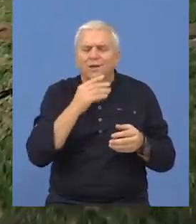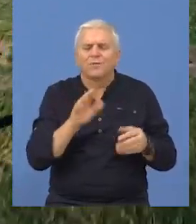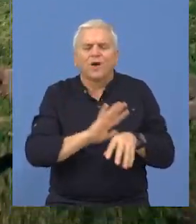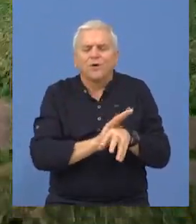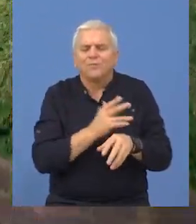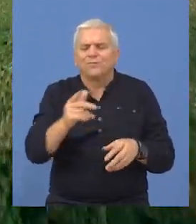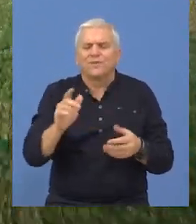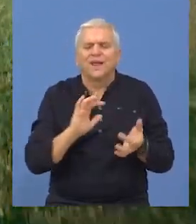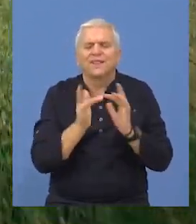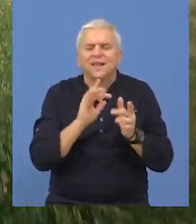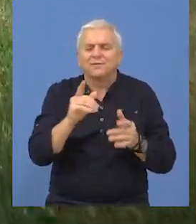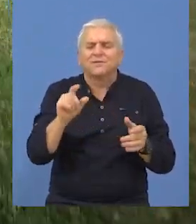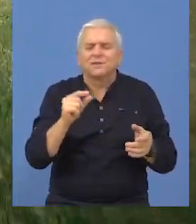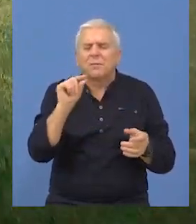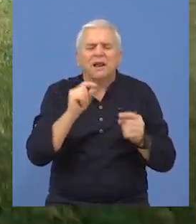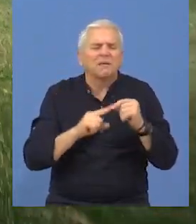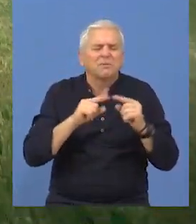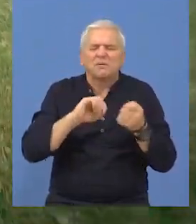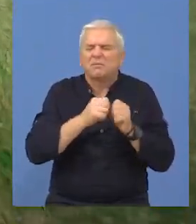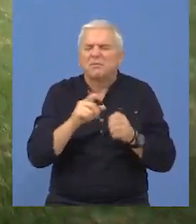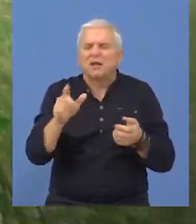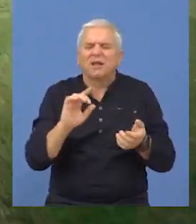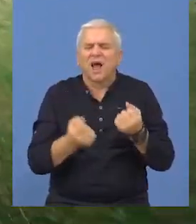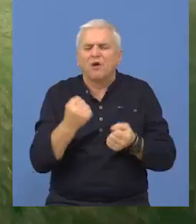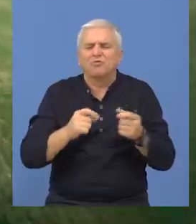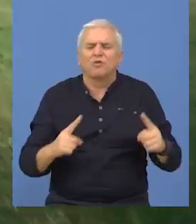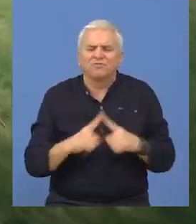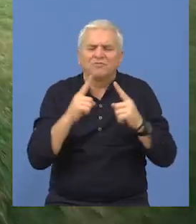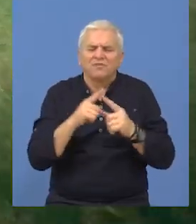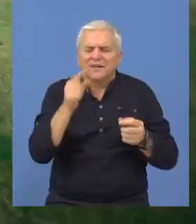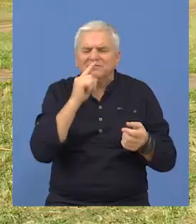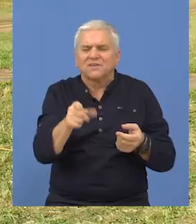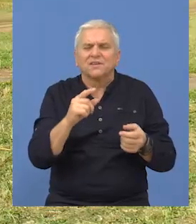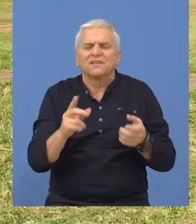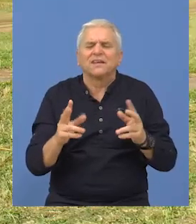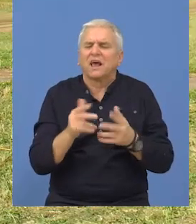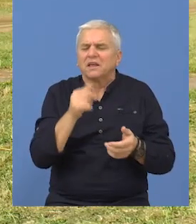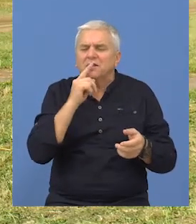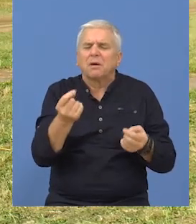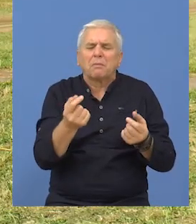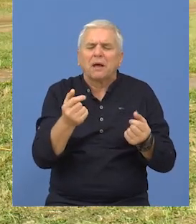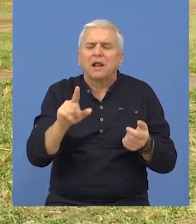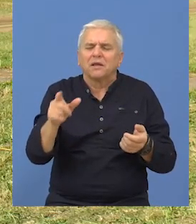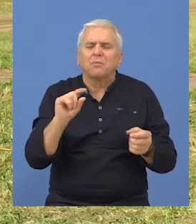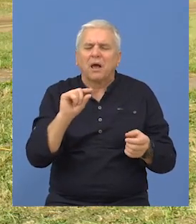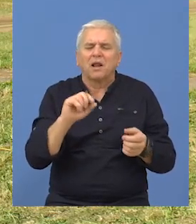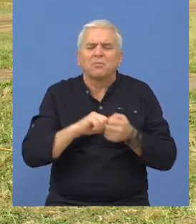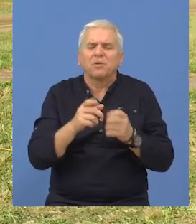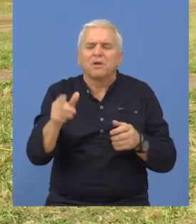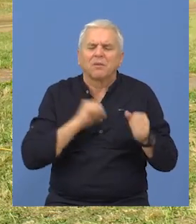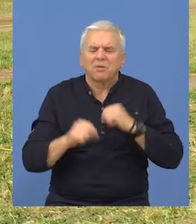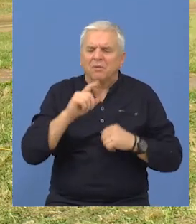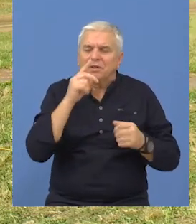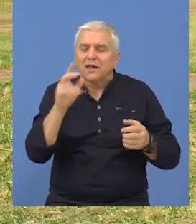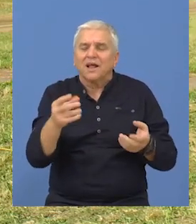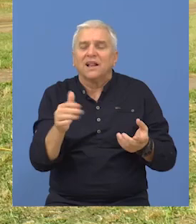finini. Trkava sa malim incidentima, to je sastavni deo autosporta, imali smo korubacije, ali su vozače, svi dobro malo